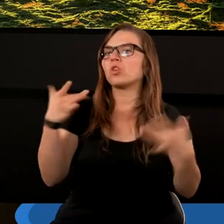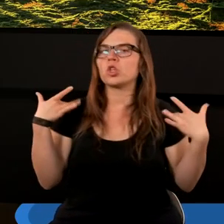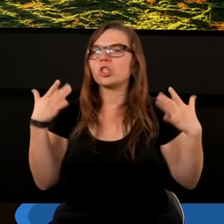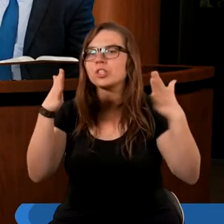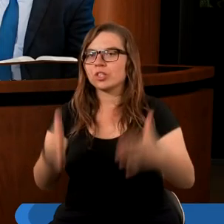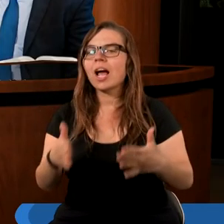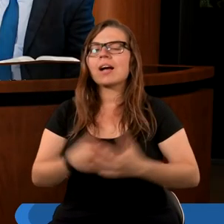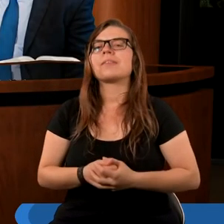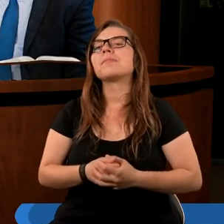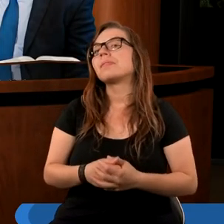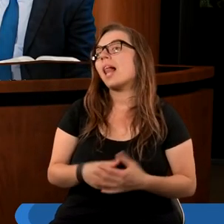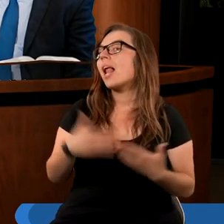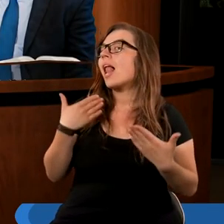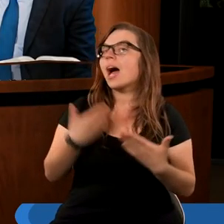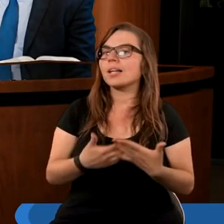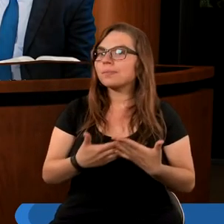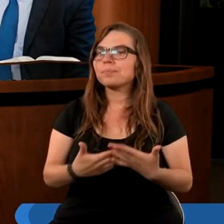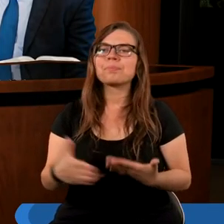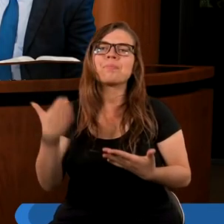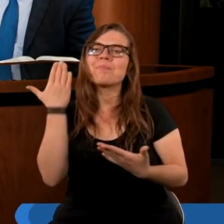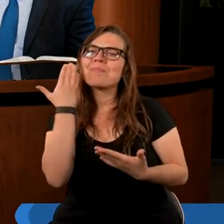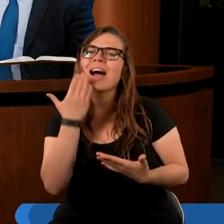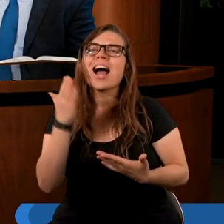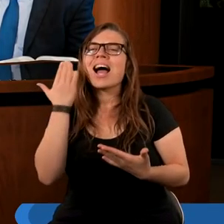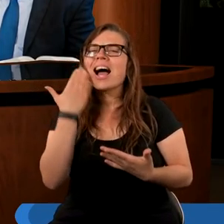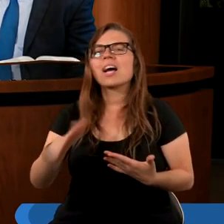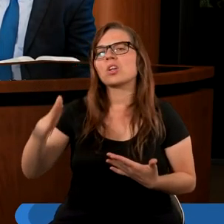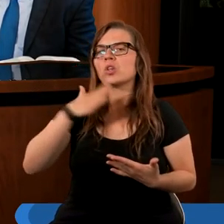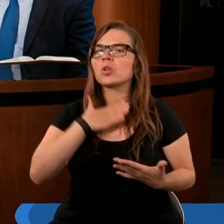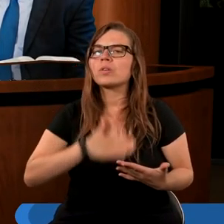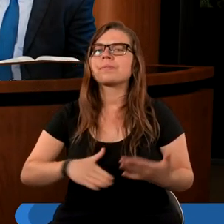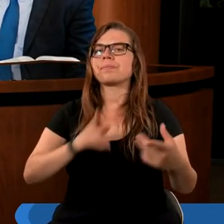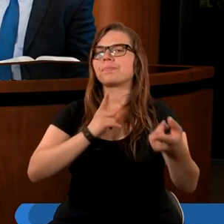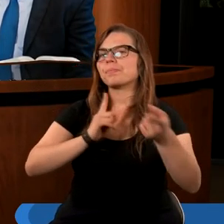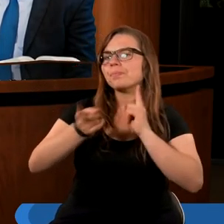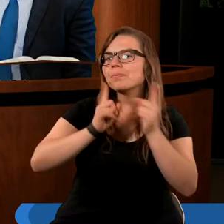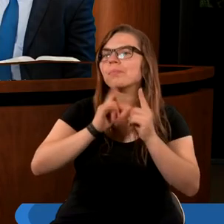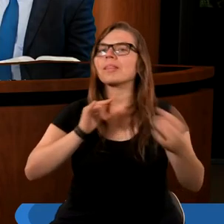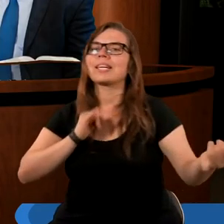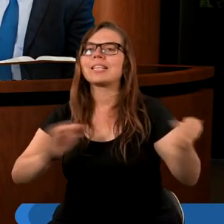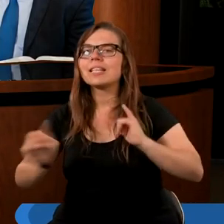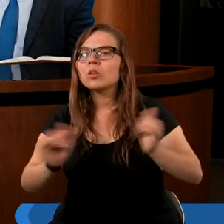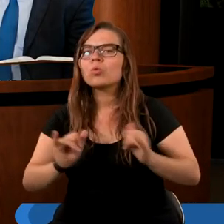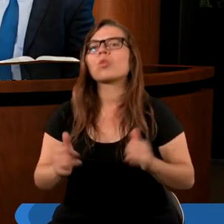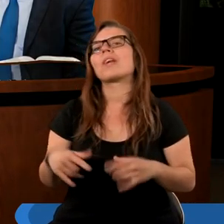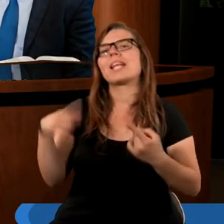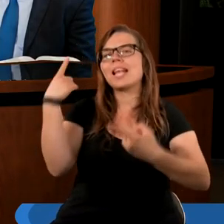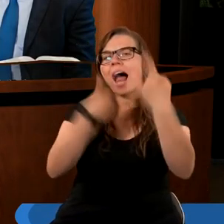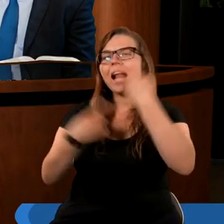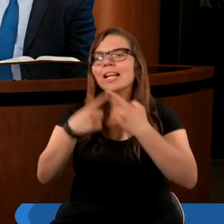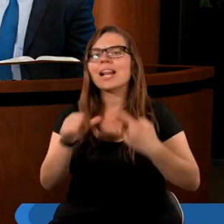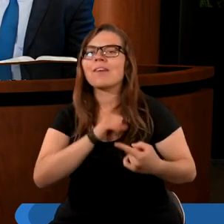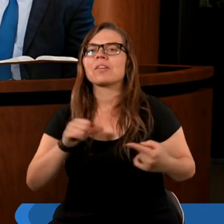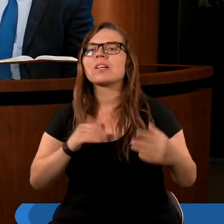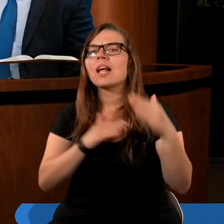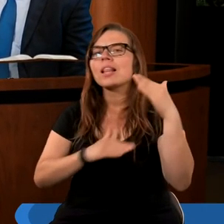Dlatego bardzo lubię rozmawiać, dyskutować, zastanawiać